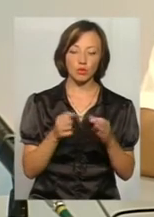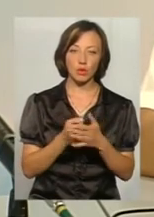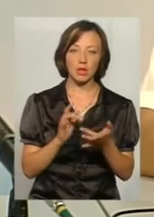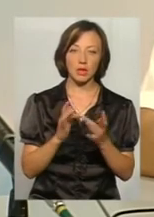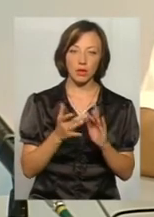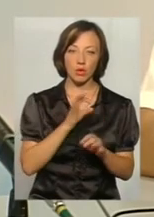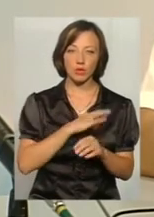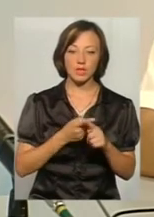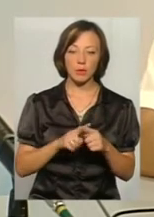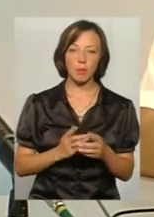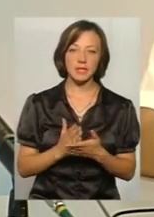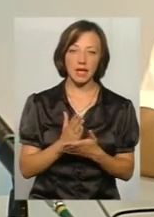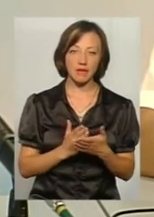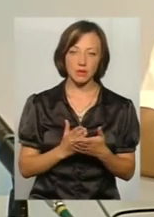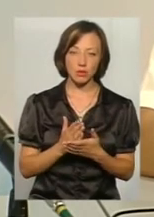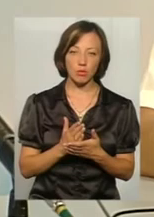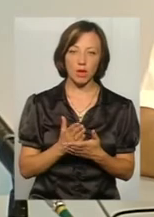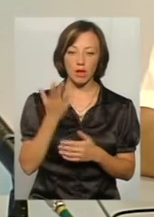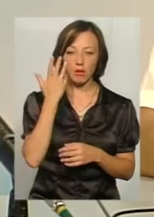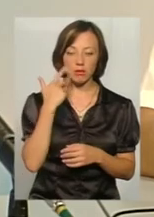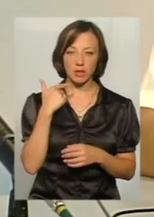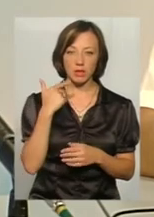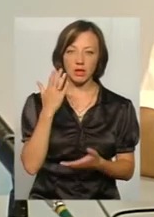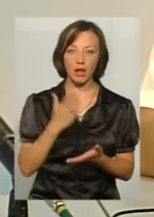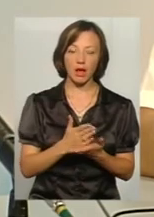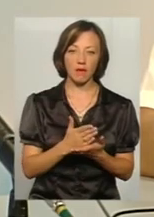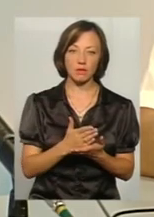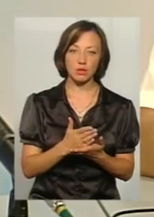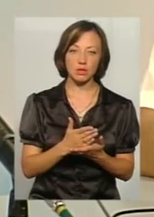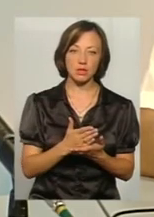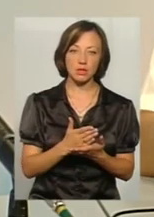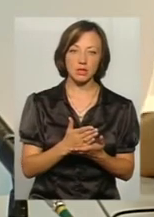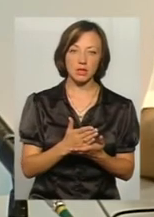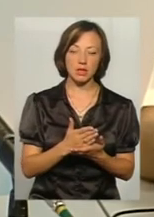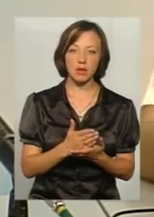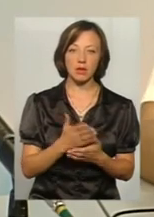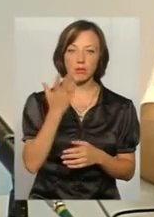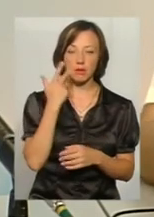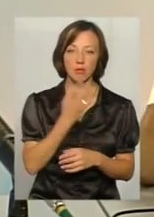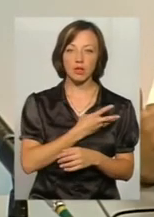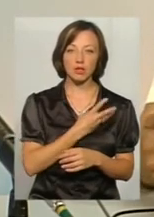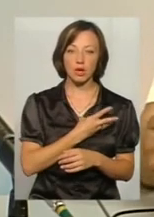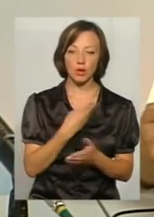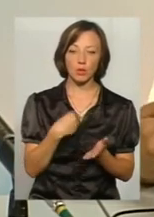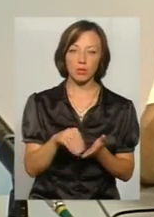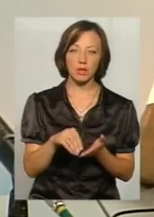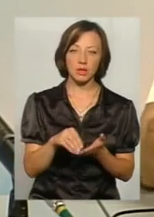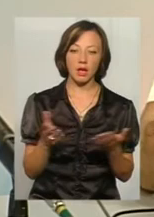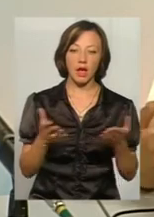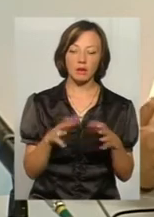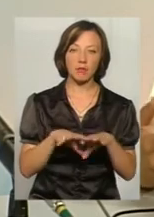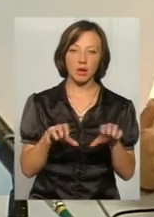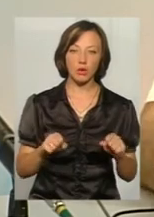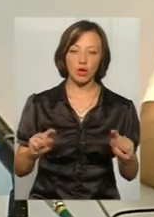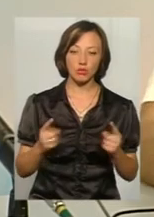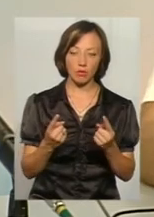користується цим сервісом. При наявності, чи при бажанні купити якесь майно,